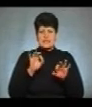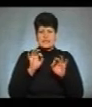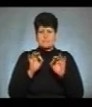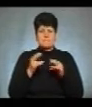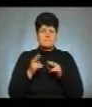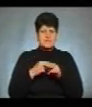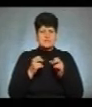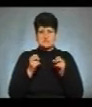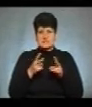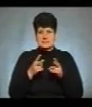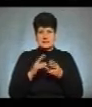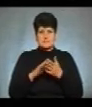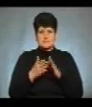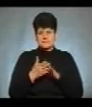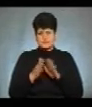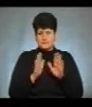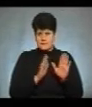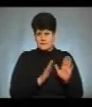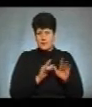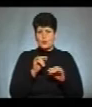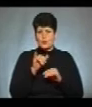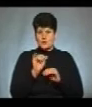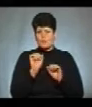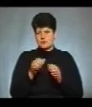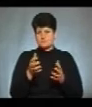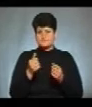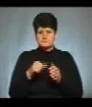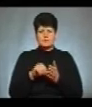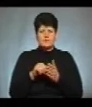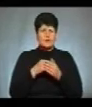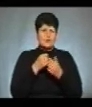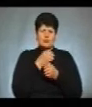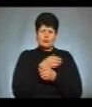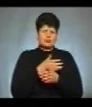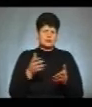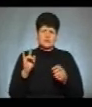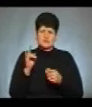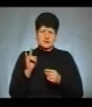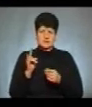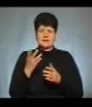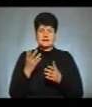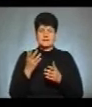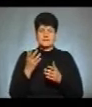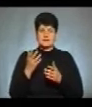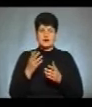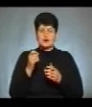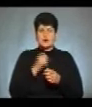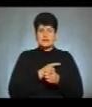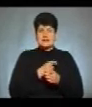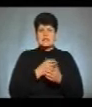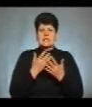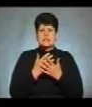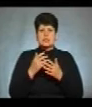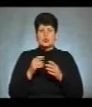спеціально виставлених умов. І у ньому може взяти участь будь-яка дитина. Власне, кіностудія, одеська кіностудія